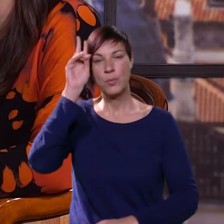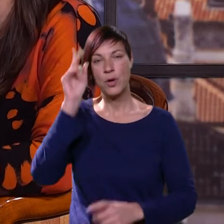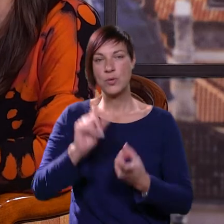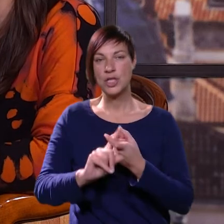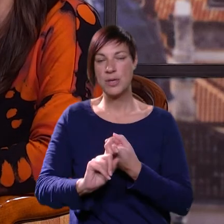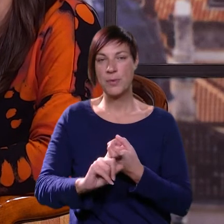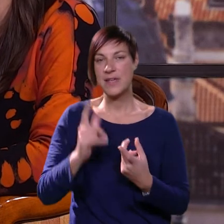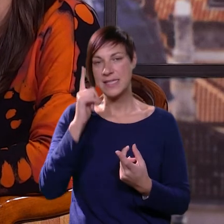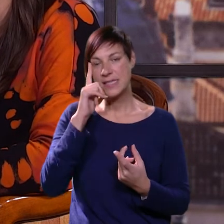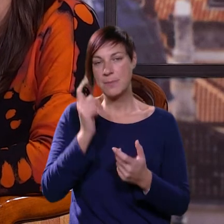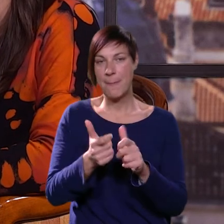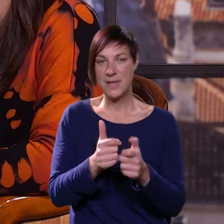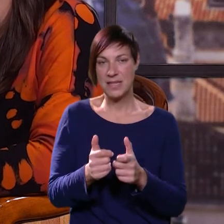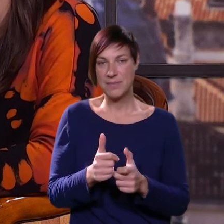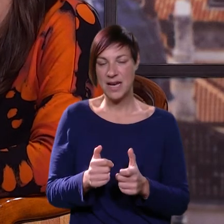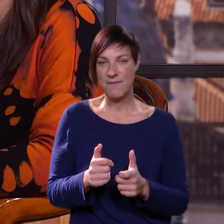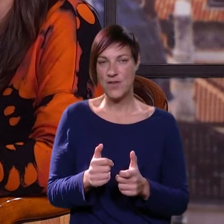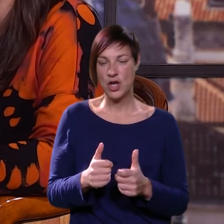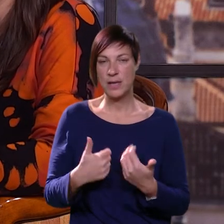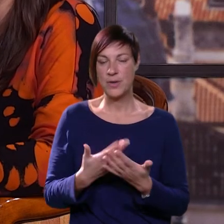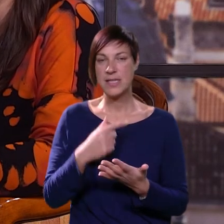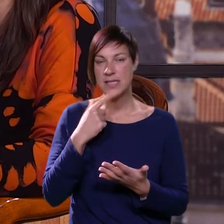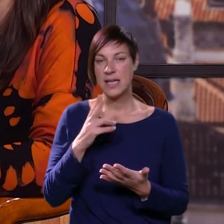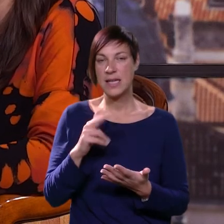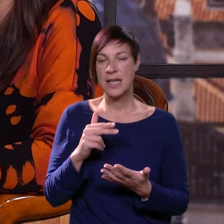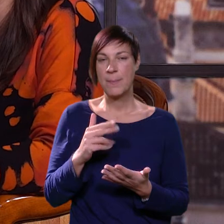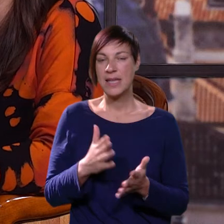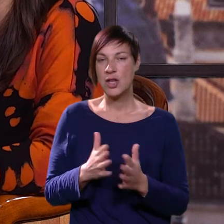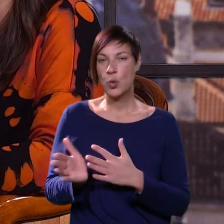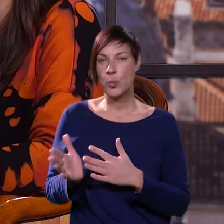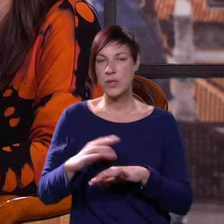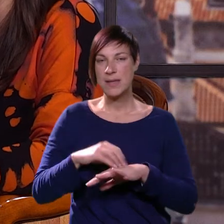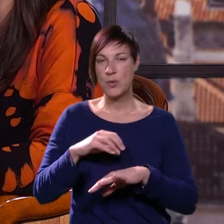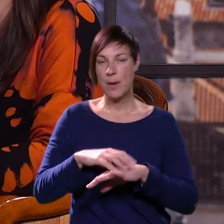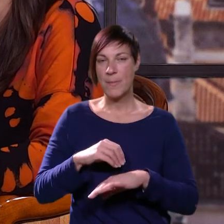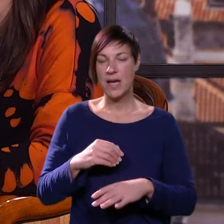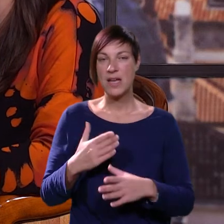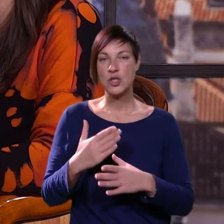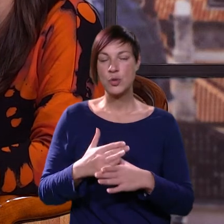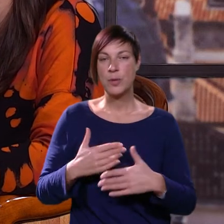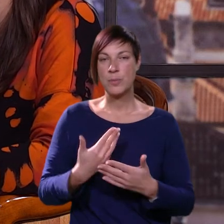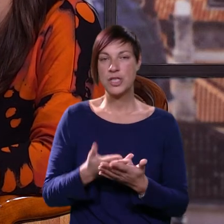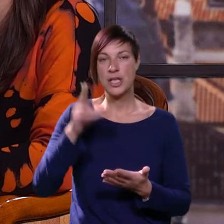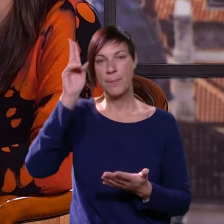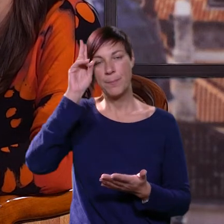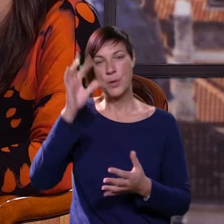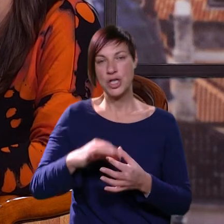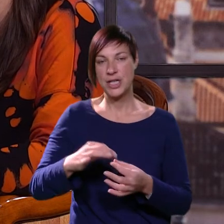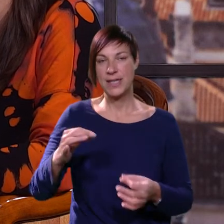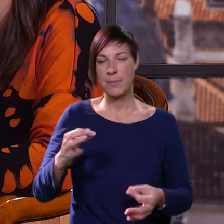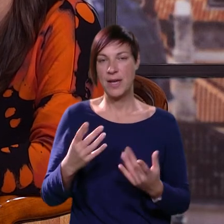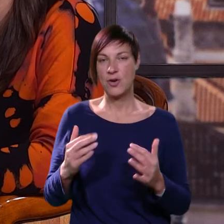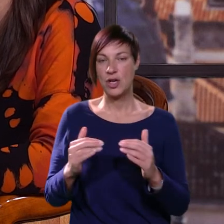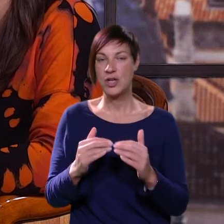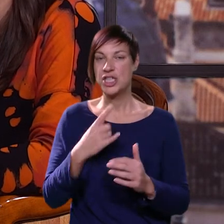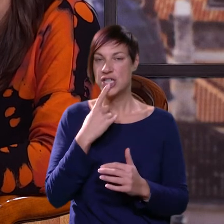mogući povezati s pametnim telefonima, onda ste rekli da imate jednu posebnu aplikaciju, pomoću koja možete mjeriti